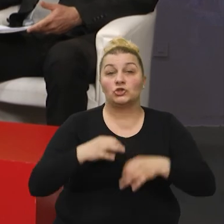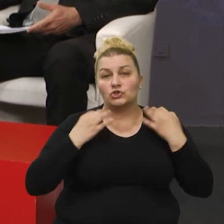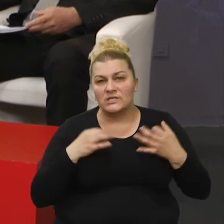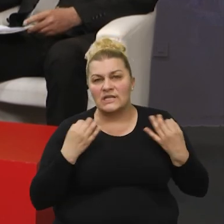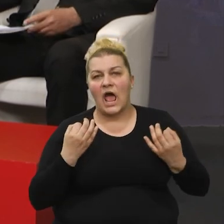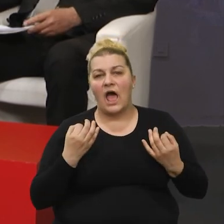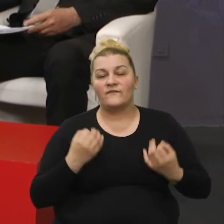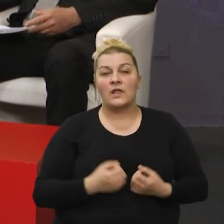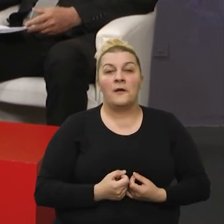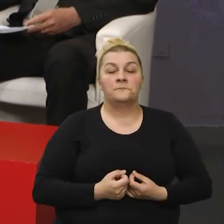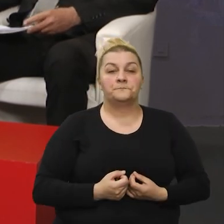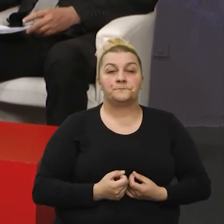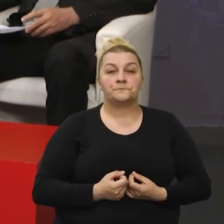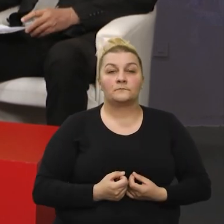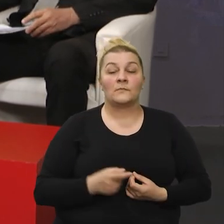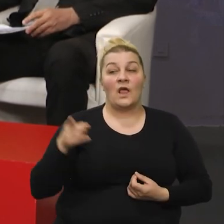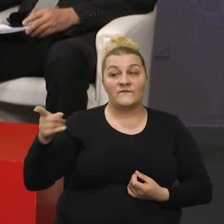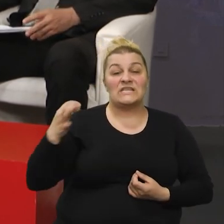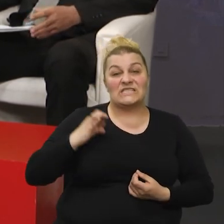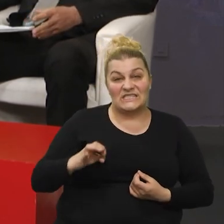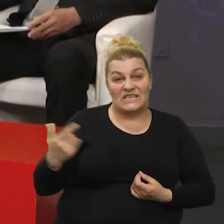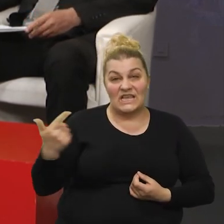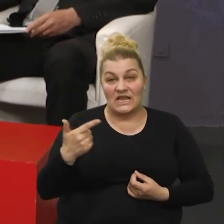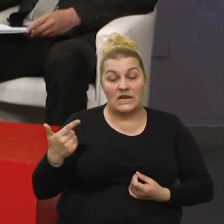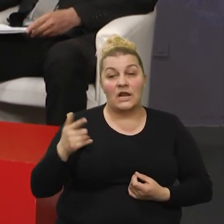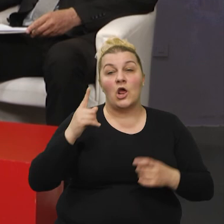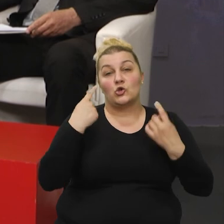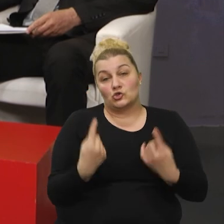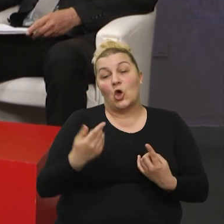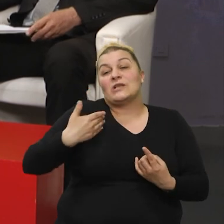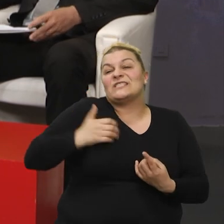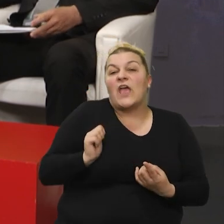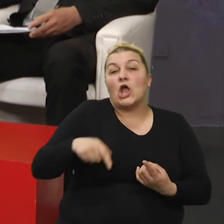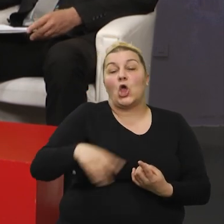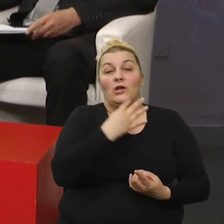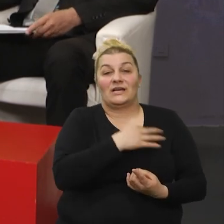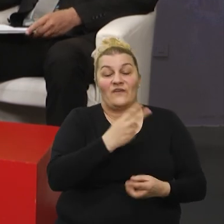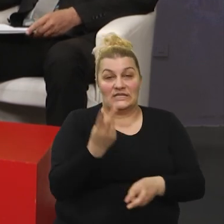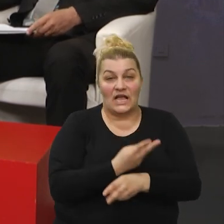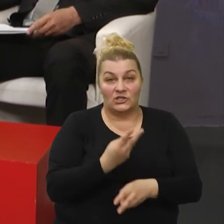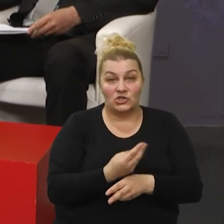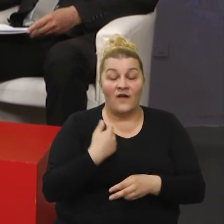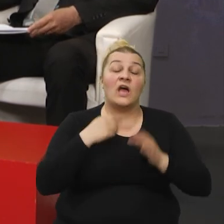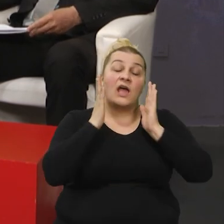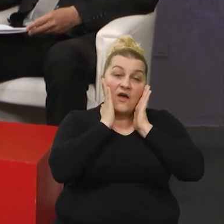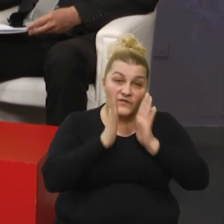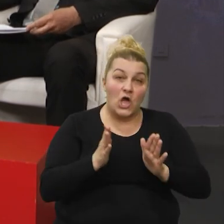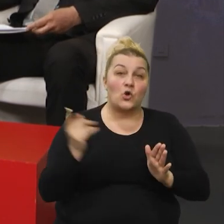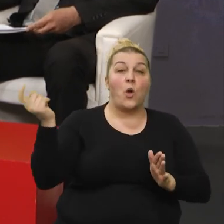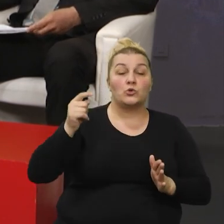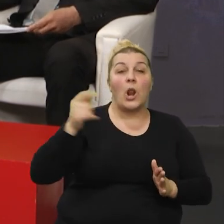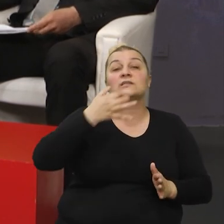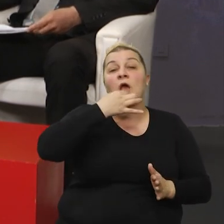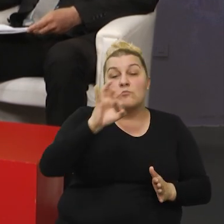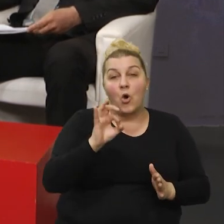zdravlja u prvom redu. Vi svi ste ostali svjedočiti ovu Hrvatsku državu. Vjerujemo, ipak dolaze